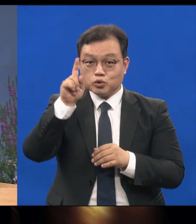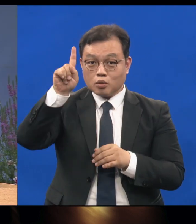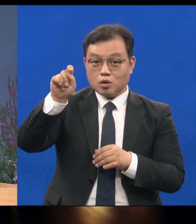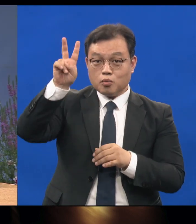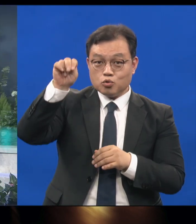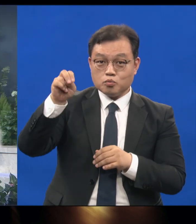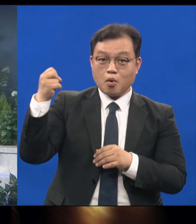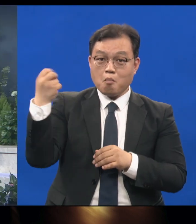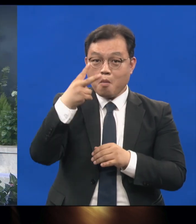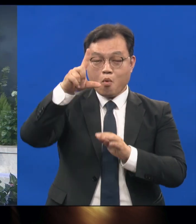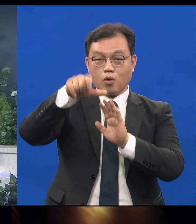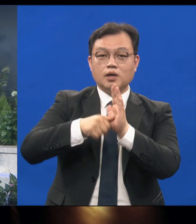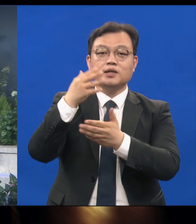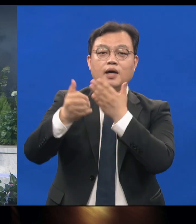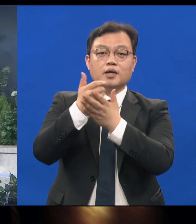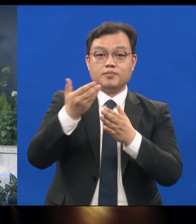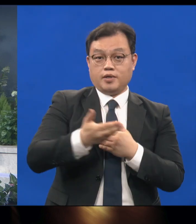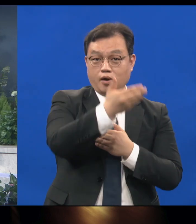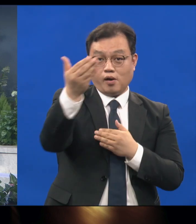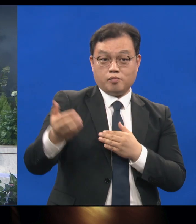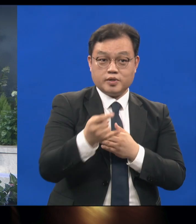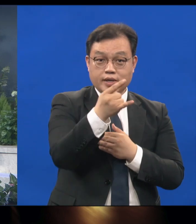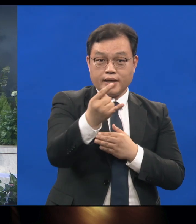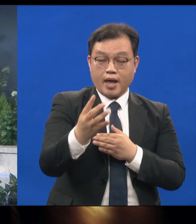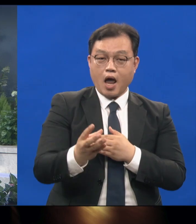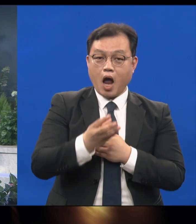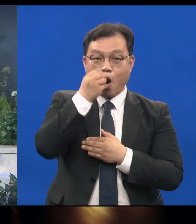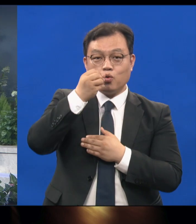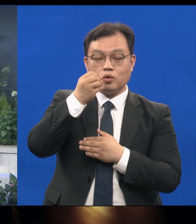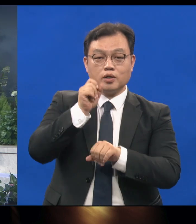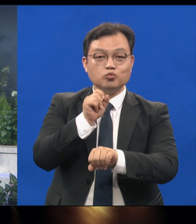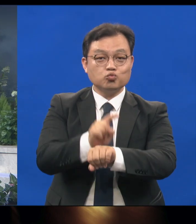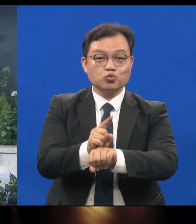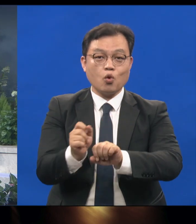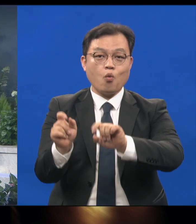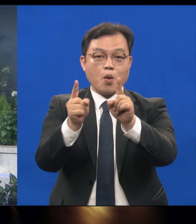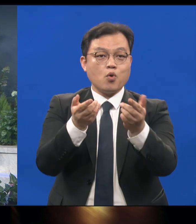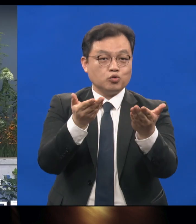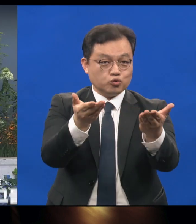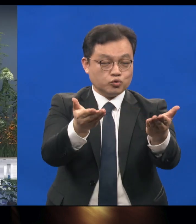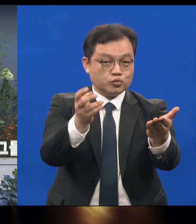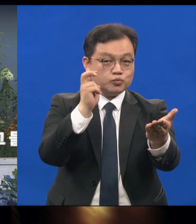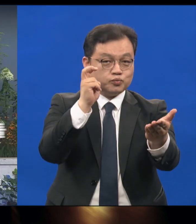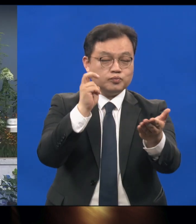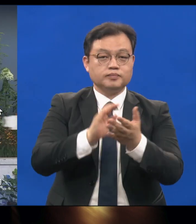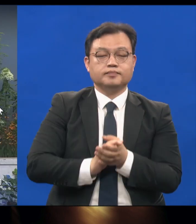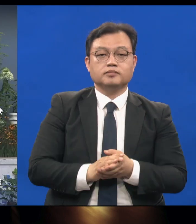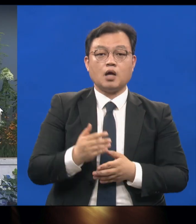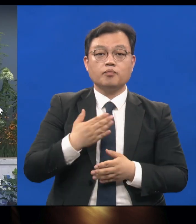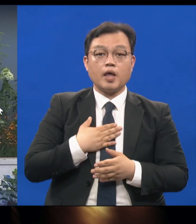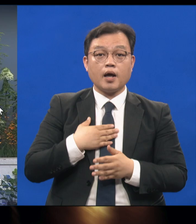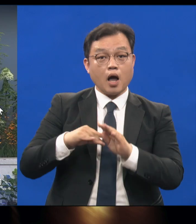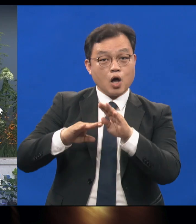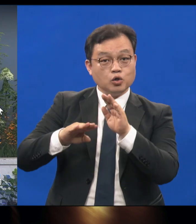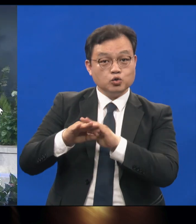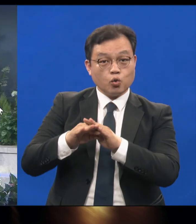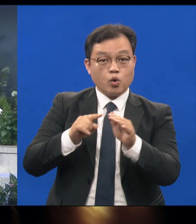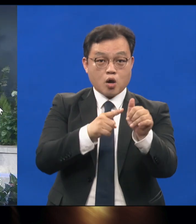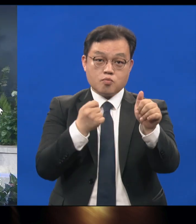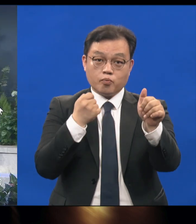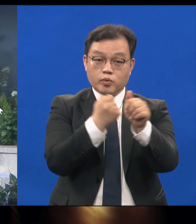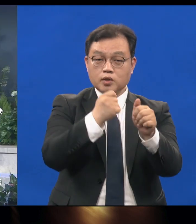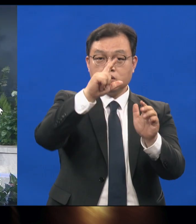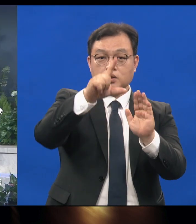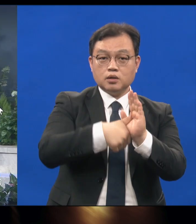반복할 때 하나님이 여러분들에게 거룩한 품격을 회복시켜 주실 것이 내가 손을 그들 위해 움직인 자